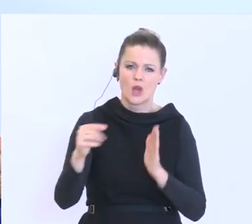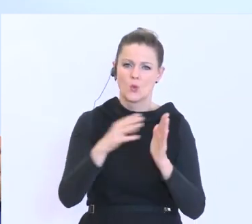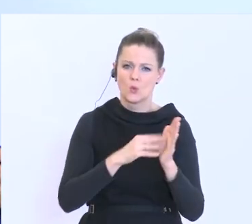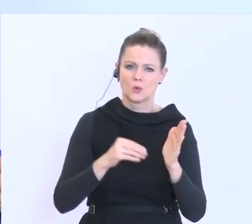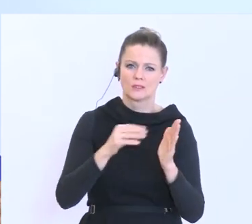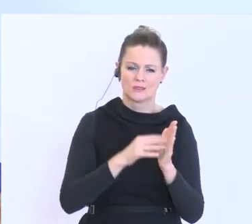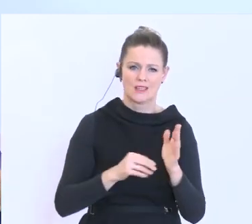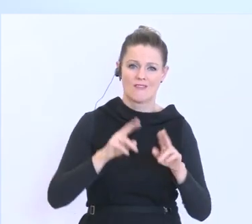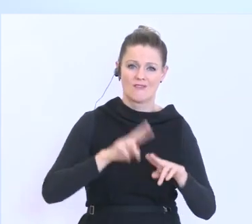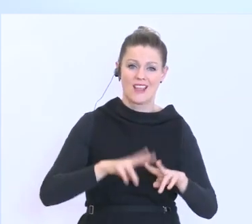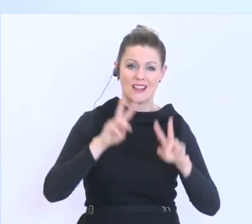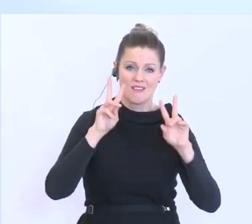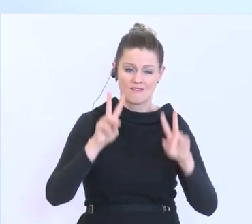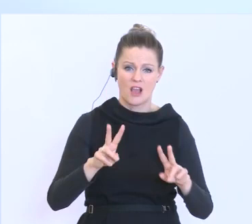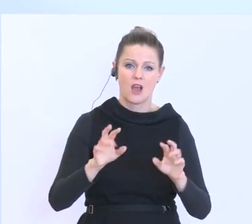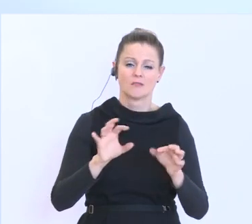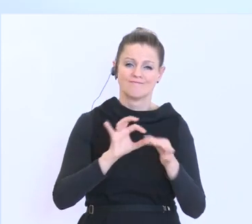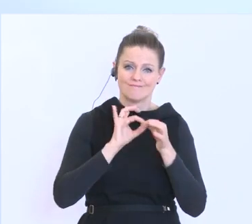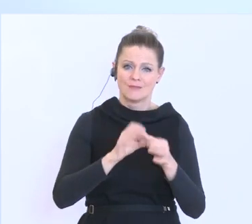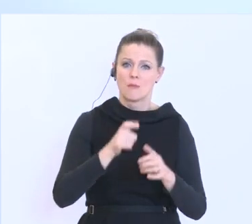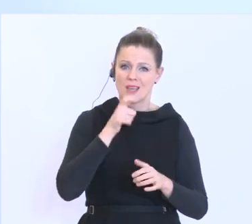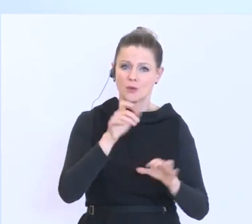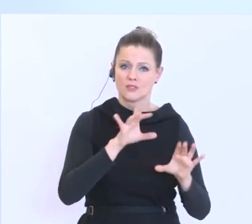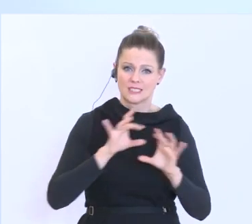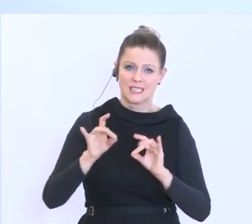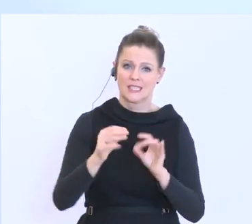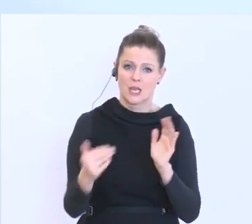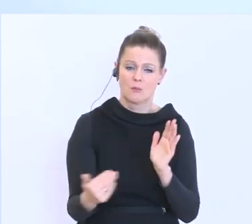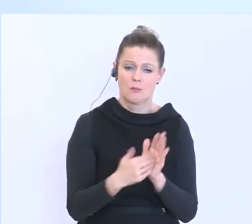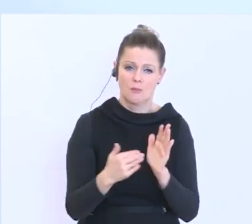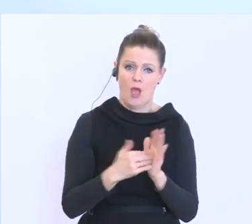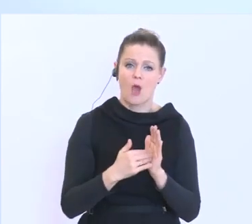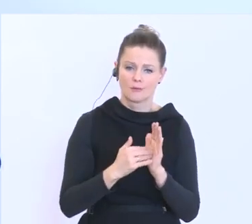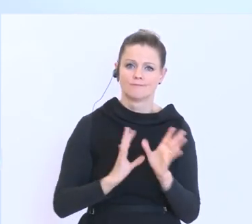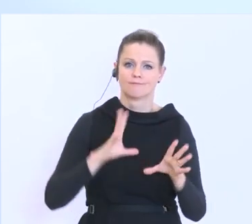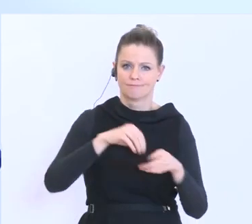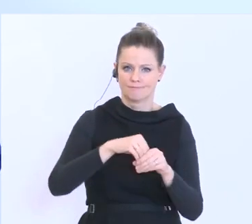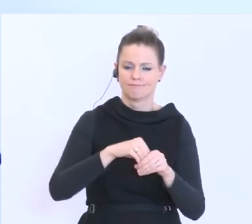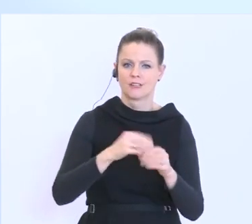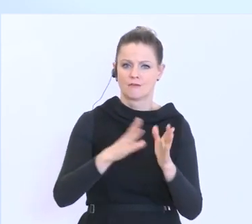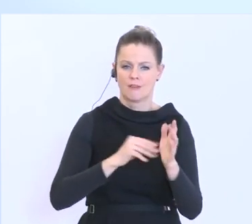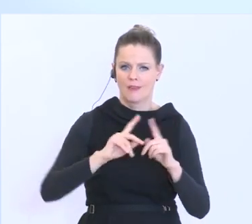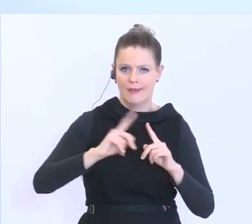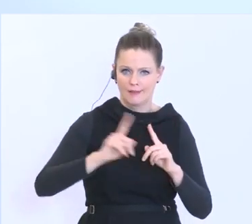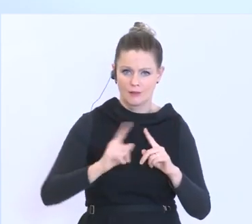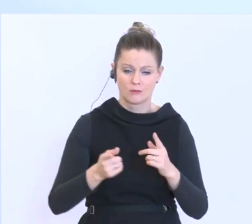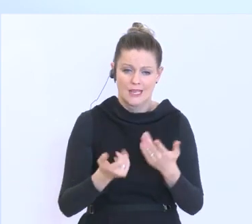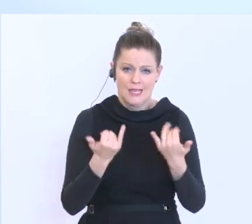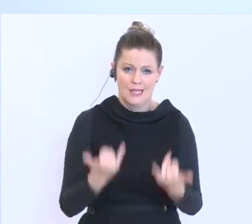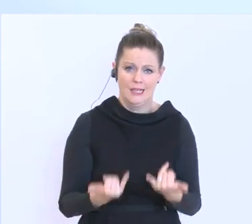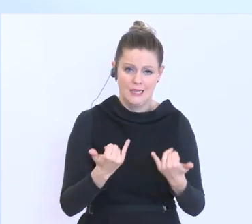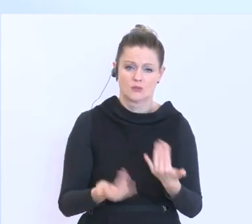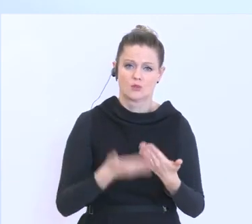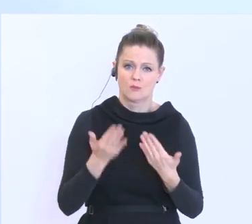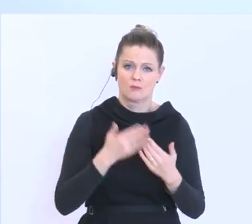einer Berufstätigkeit, die unbedingt notwendig ist, nachgehen. Und im speziellen Fall der Lebensmittelverarbeitung, aber